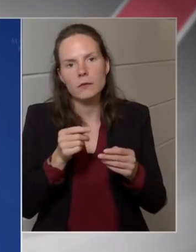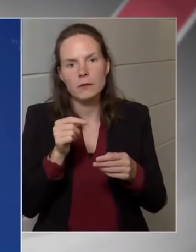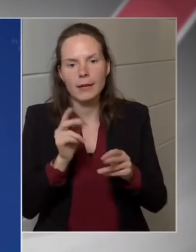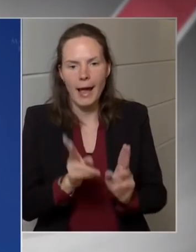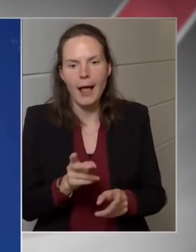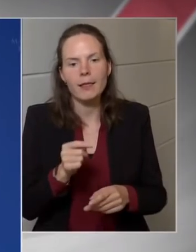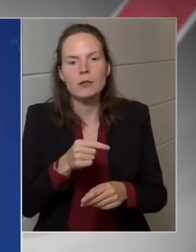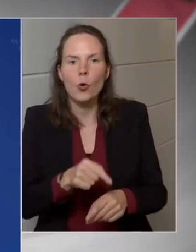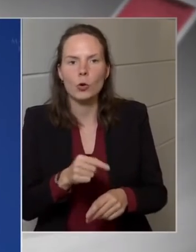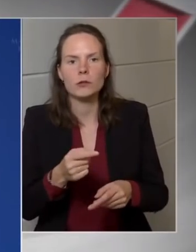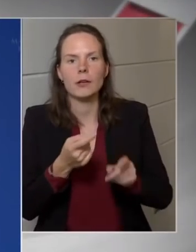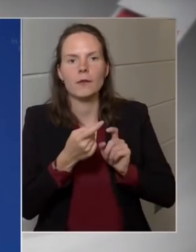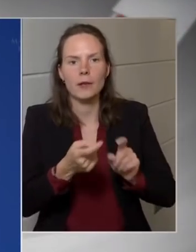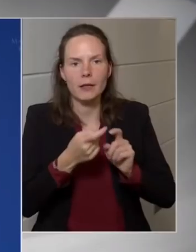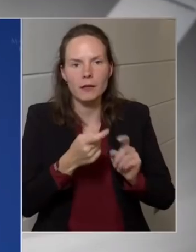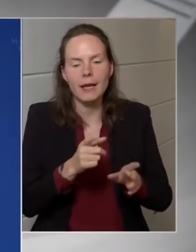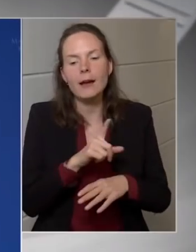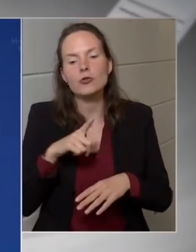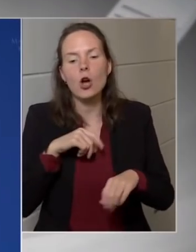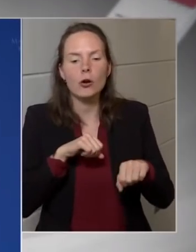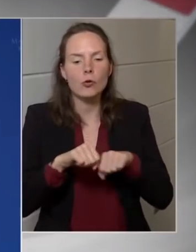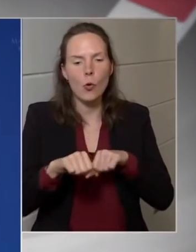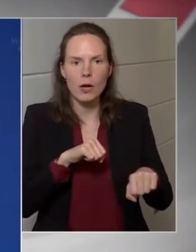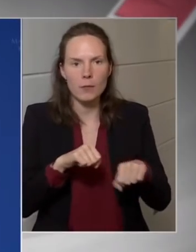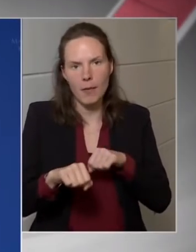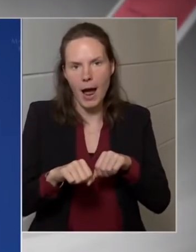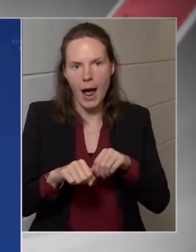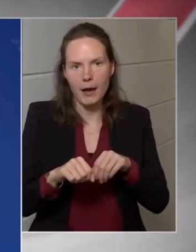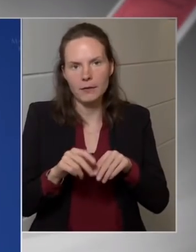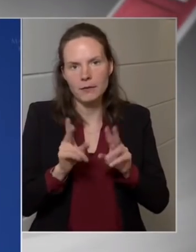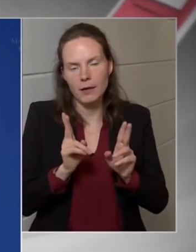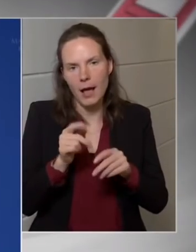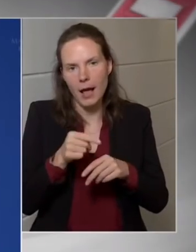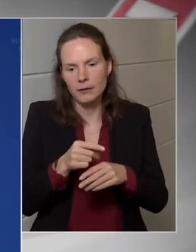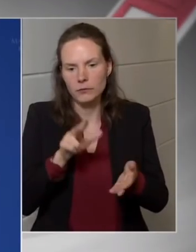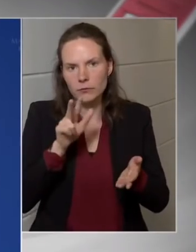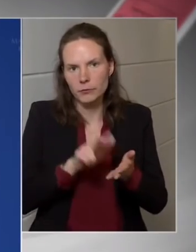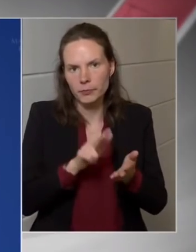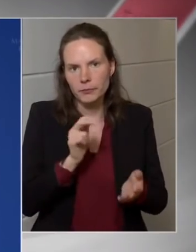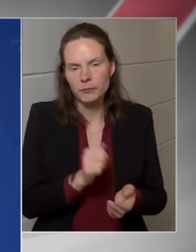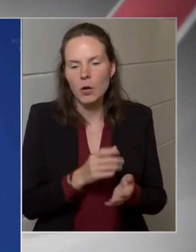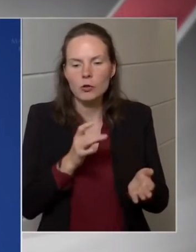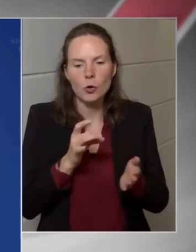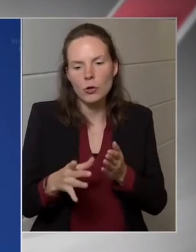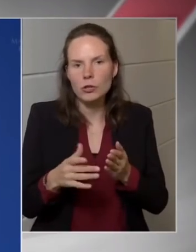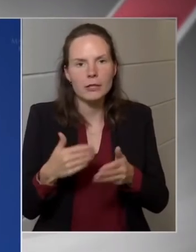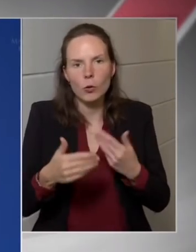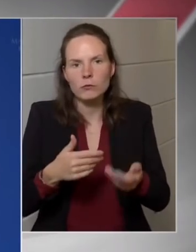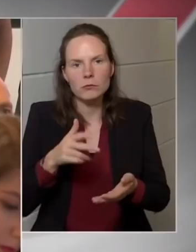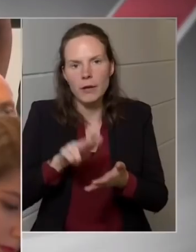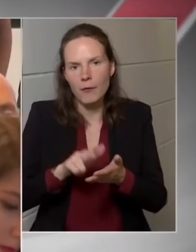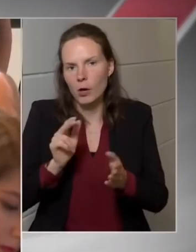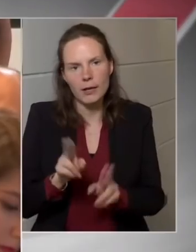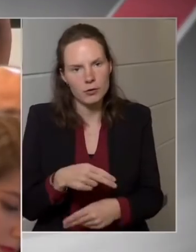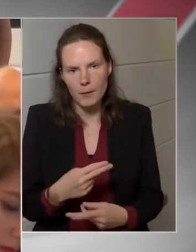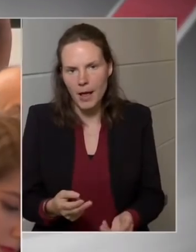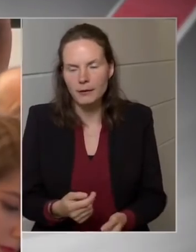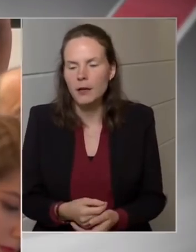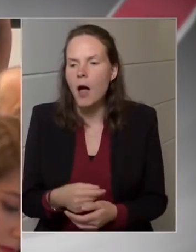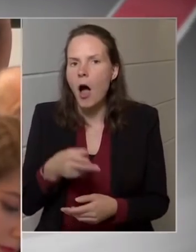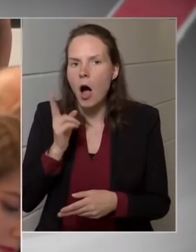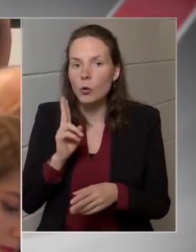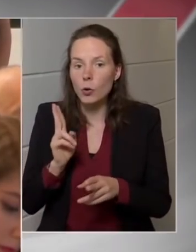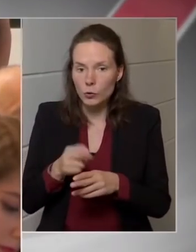miniszteri vétót, kabinett nem, és akkor a gyorsított út és gyorsított elfogadása javaslatnak sem lehetséges. És akkor mondjuk többször is